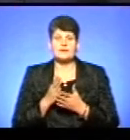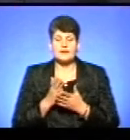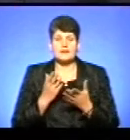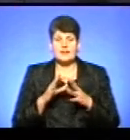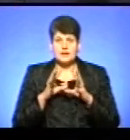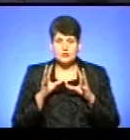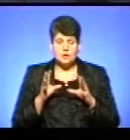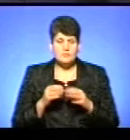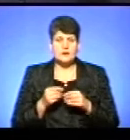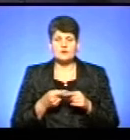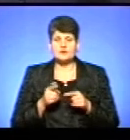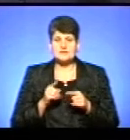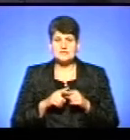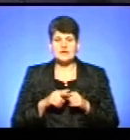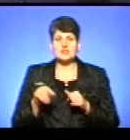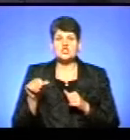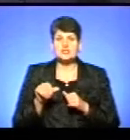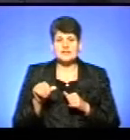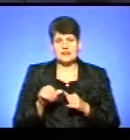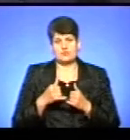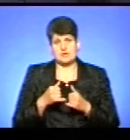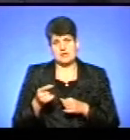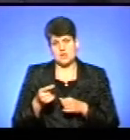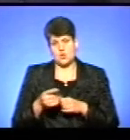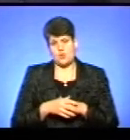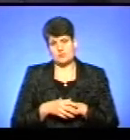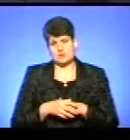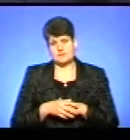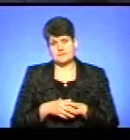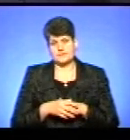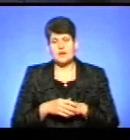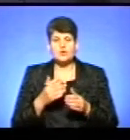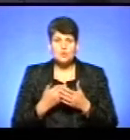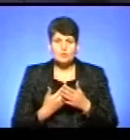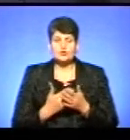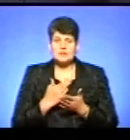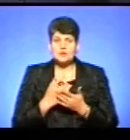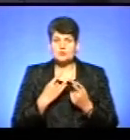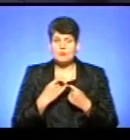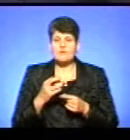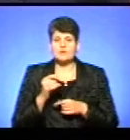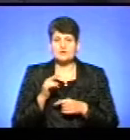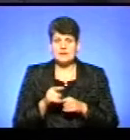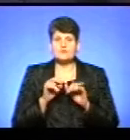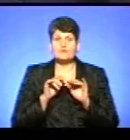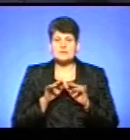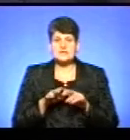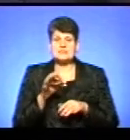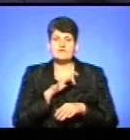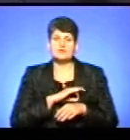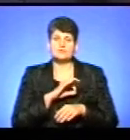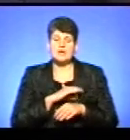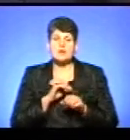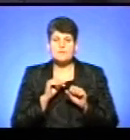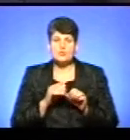глобально це шкідливо для Тернополя. Тобто, йде мова про те, що у процесі експлуатації